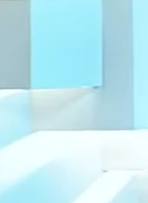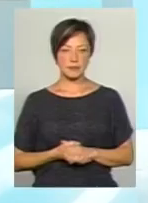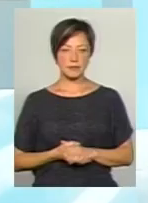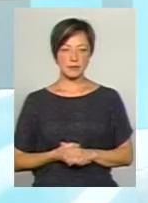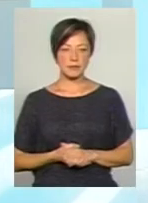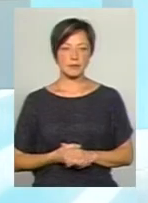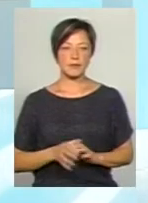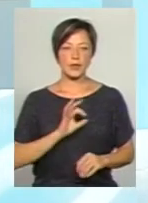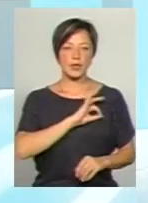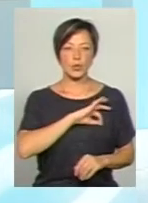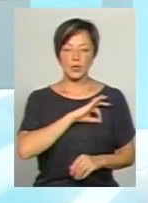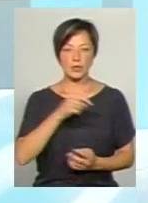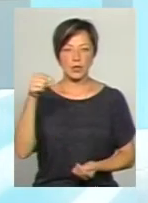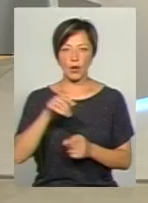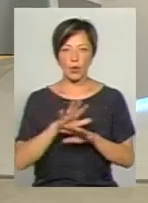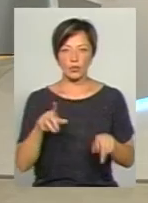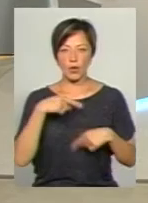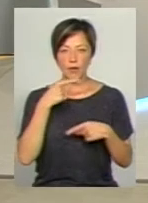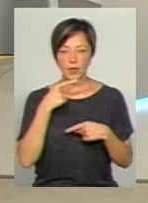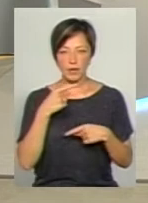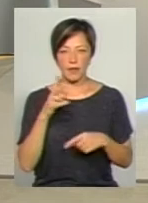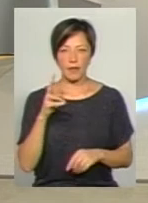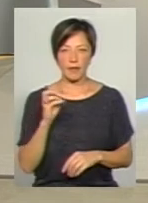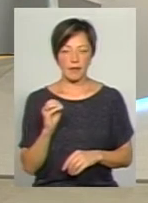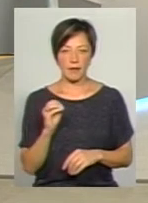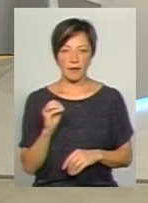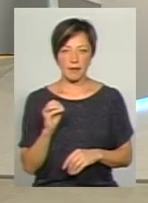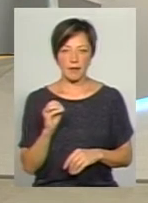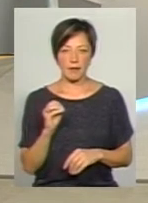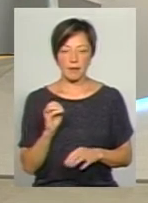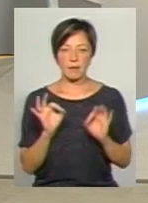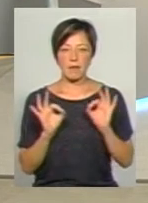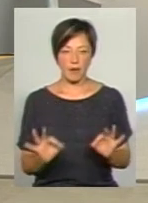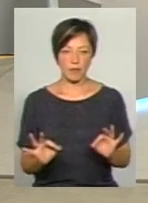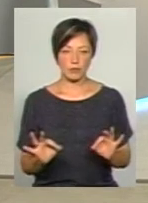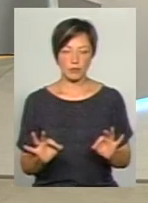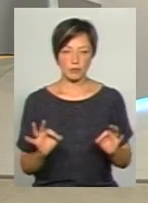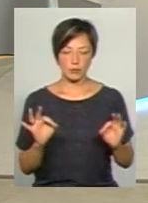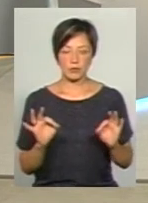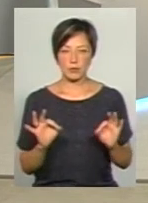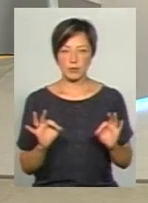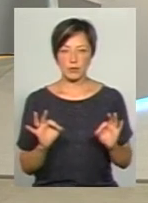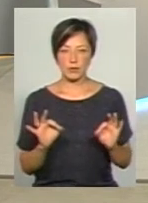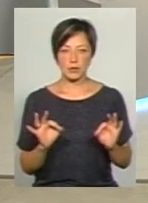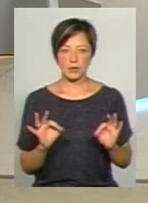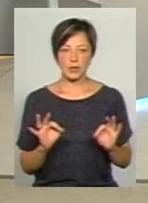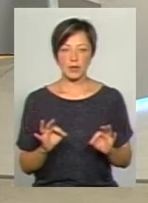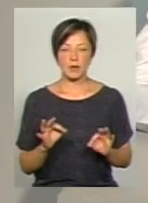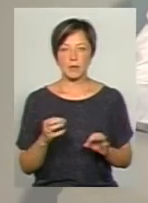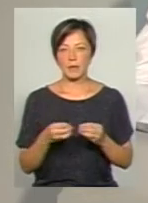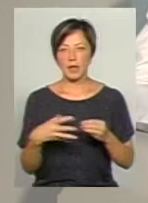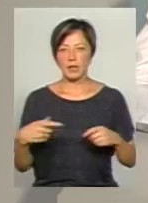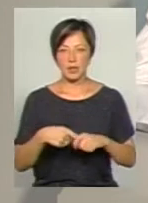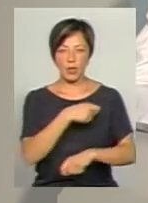Юристу не гоже говорити не зовсім, скажімо, правдиві речі і про 15-кілометрову відстань,